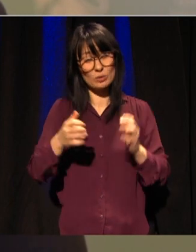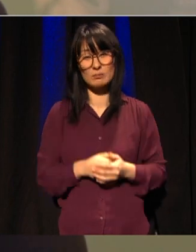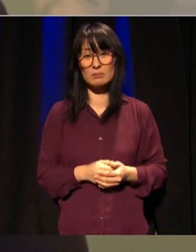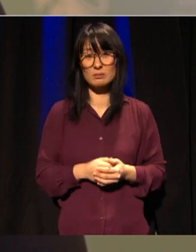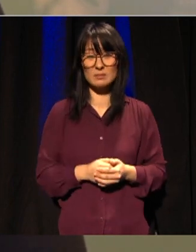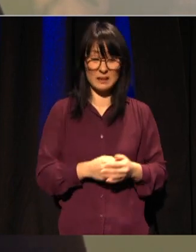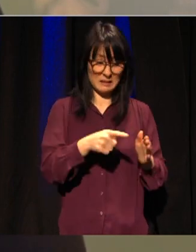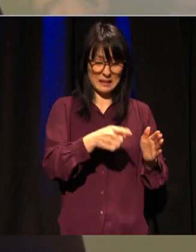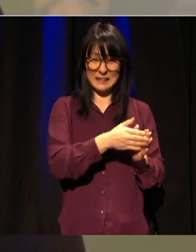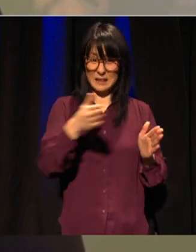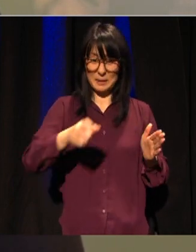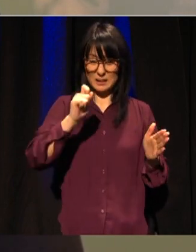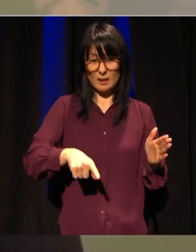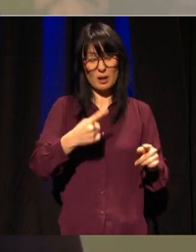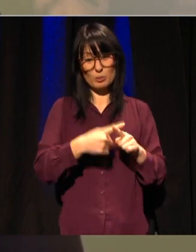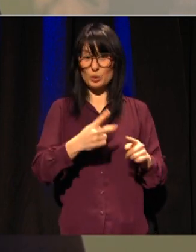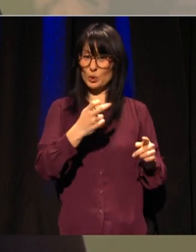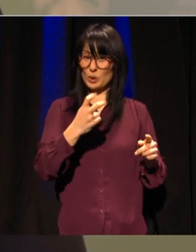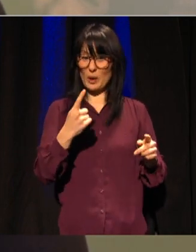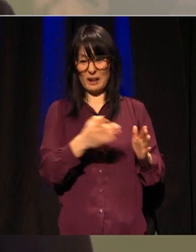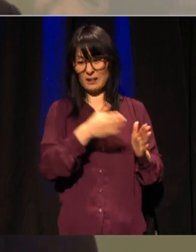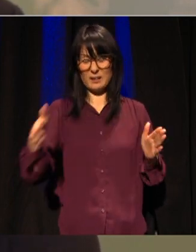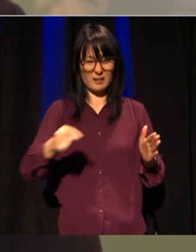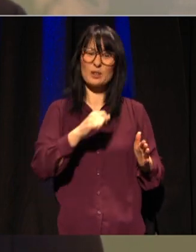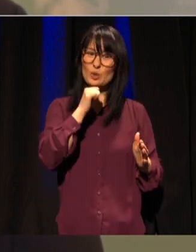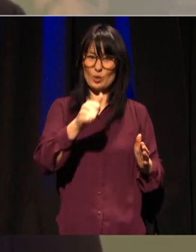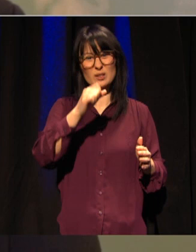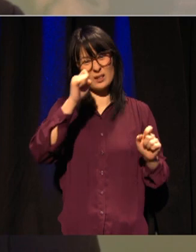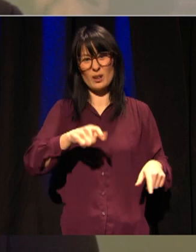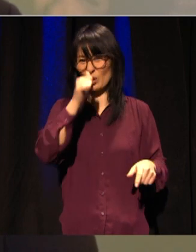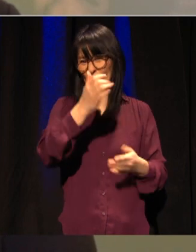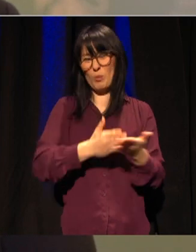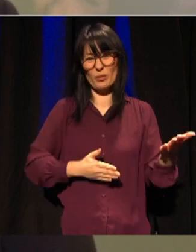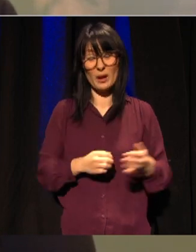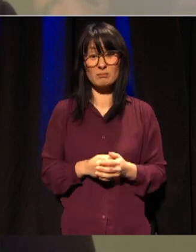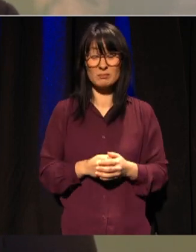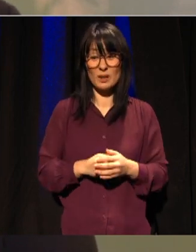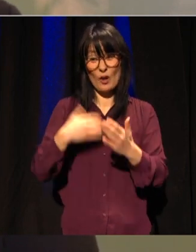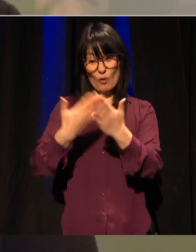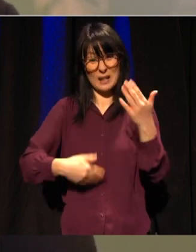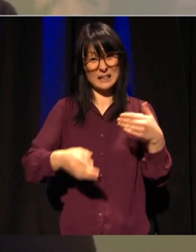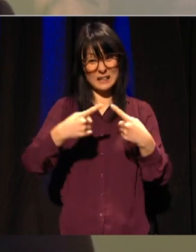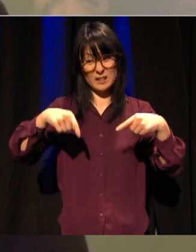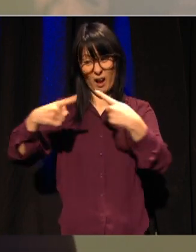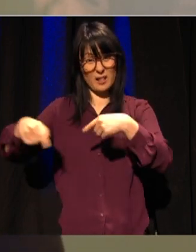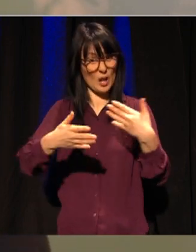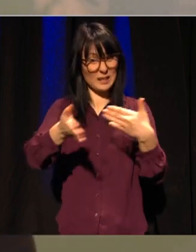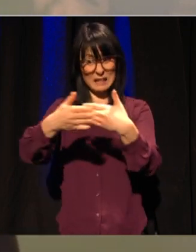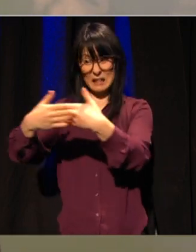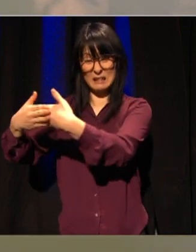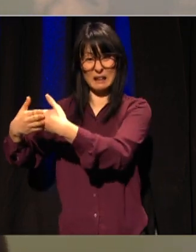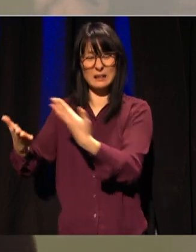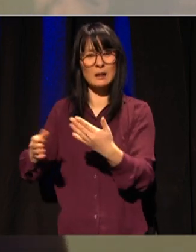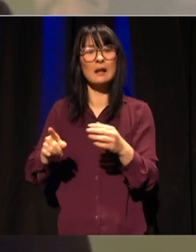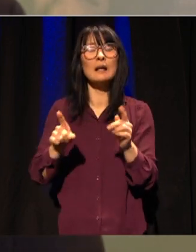start på semesteret og 2021 og måtte starte på nytt med stengte forelesningshaler Husk